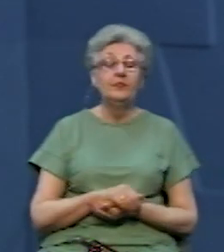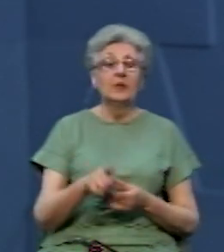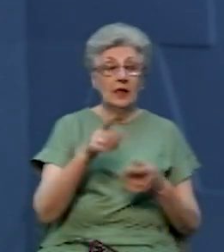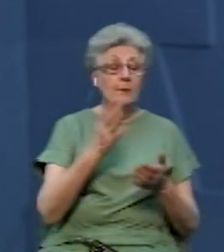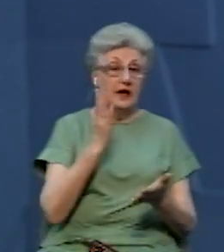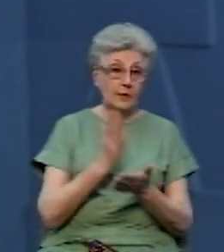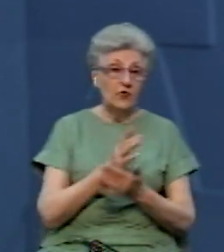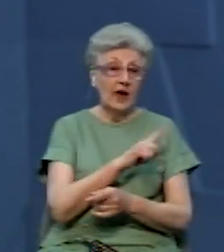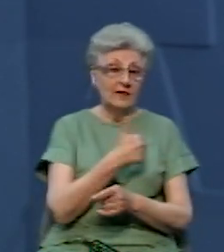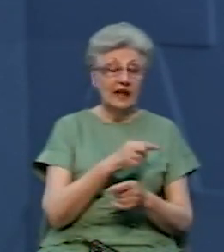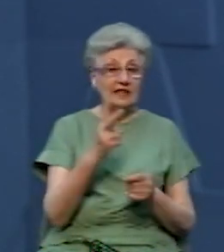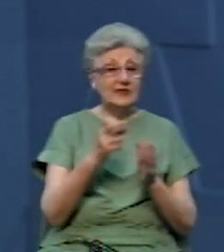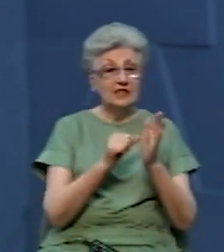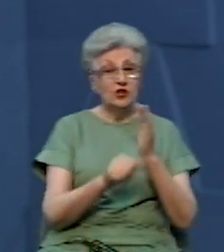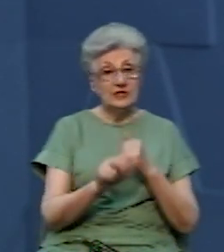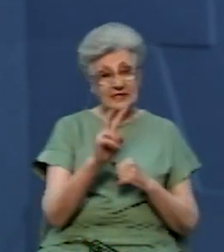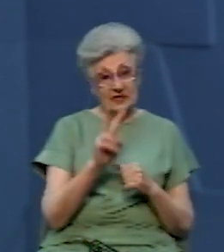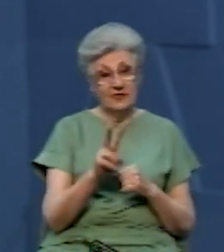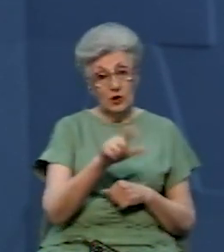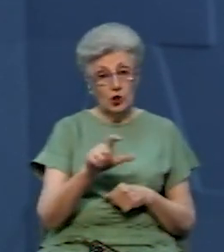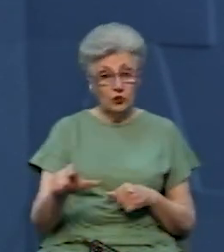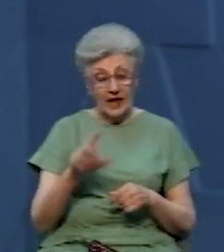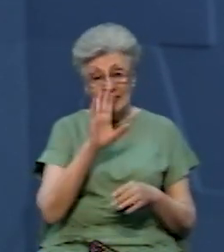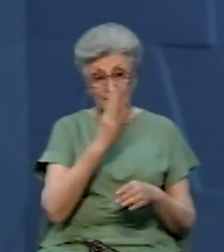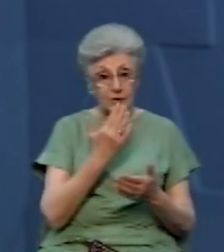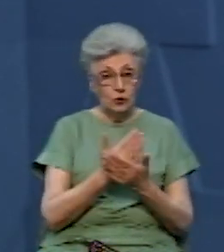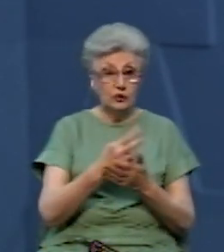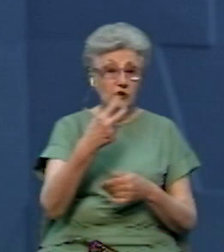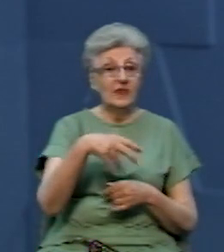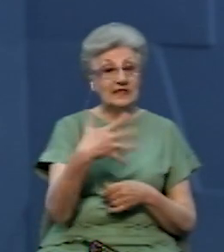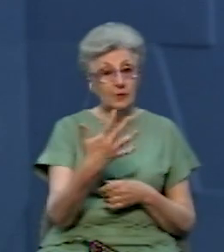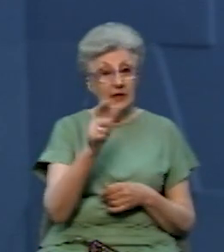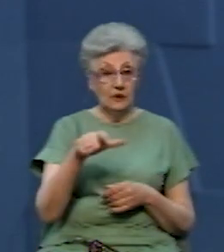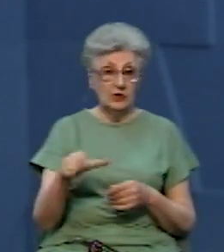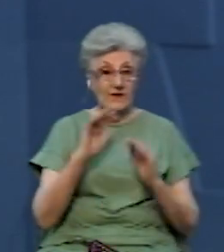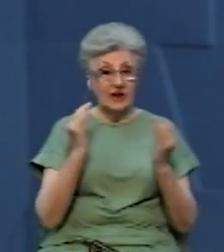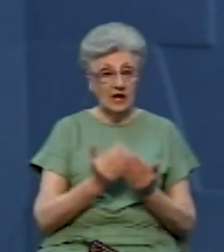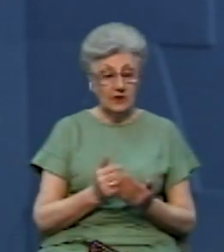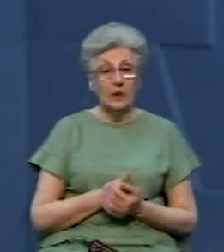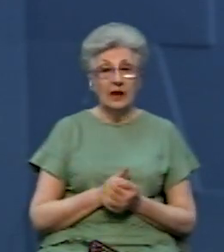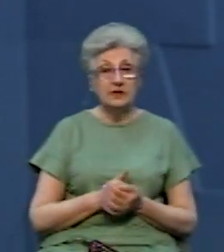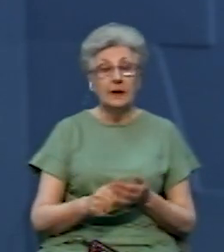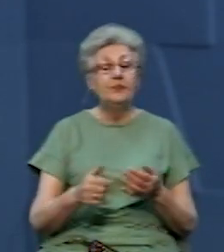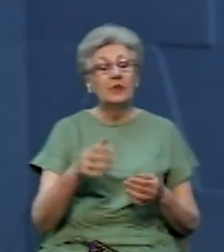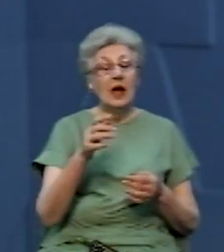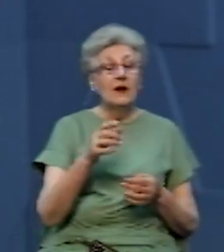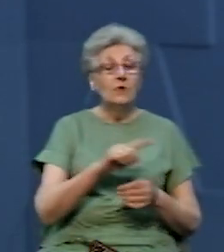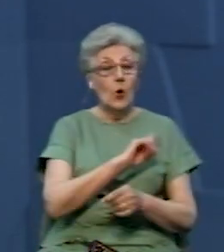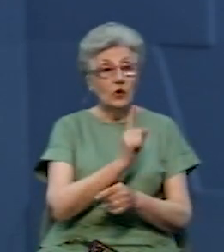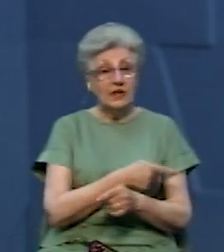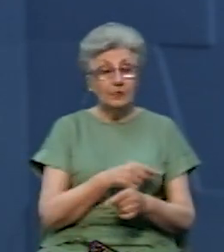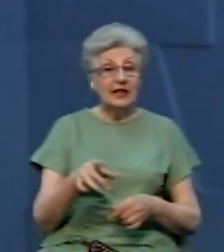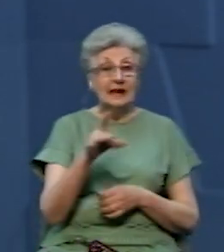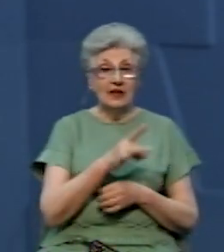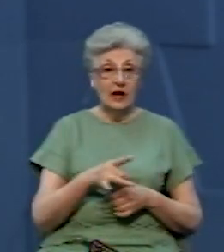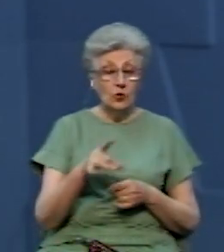коронавірусом та підозрою, з них 25-ро у реанімаціях. Ради в укрупнених районах та обмеження для